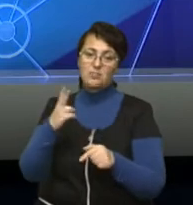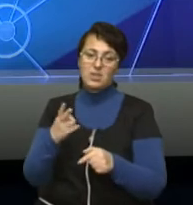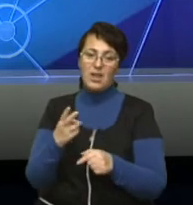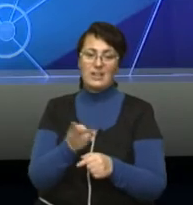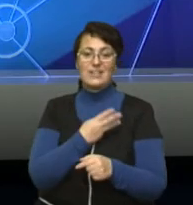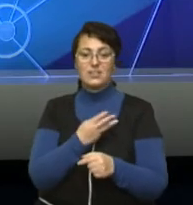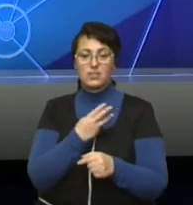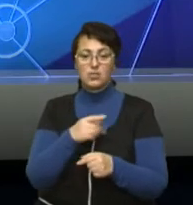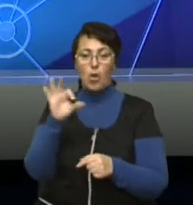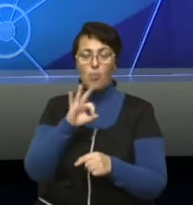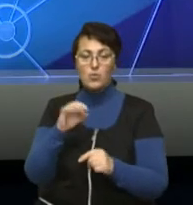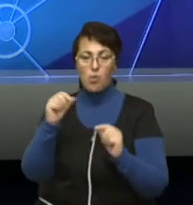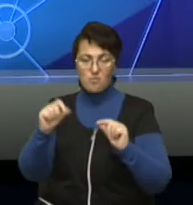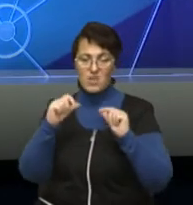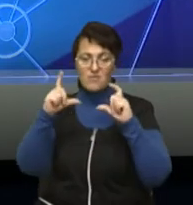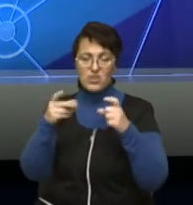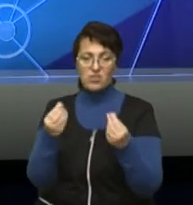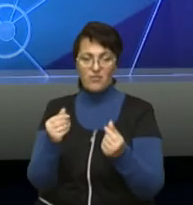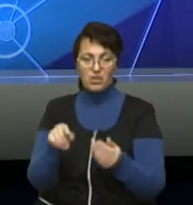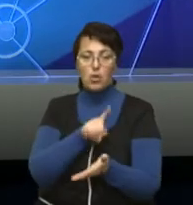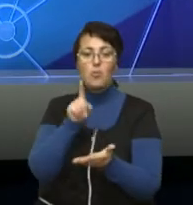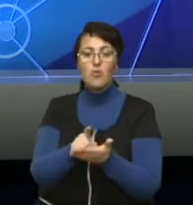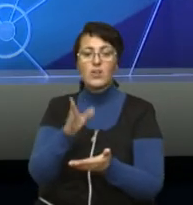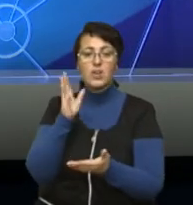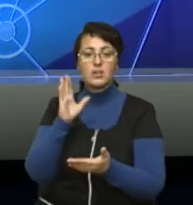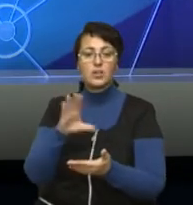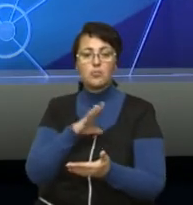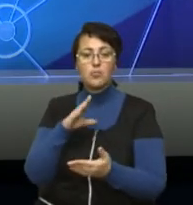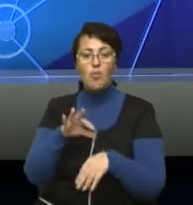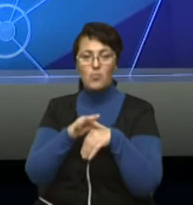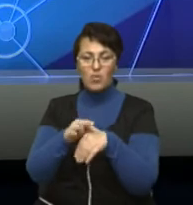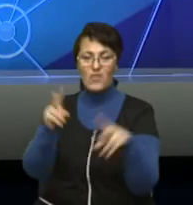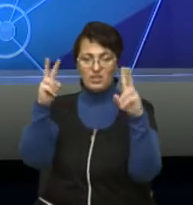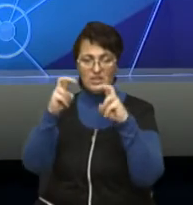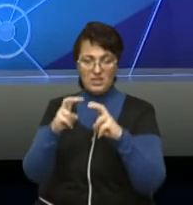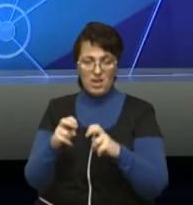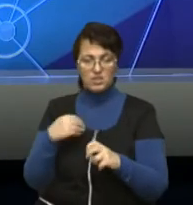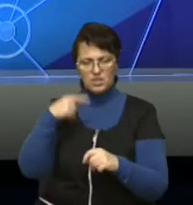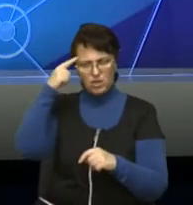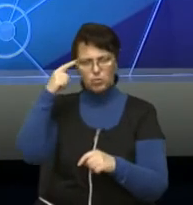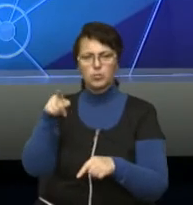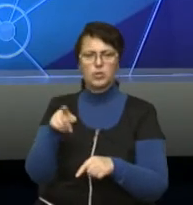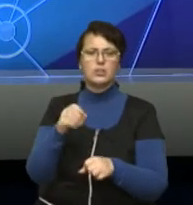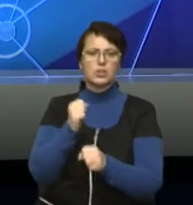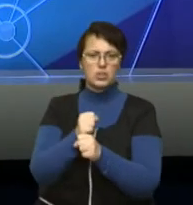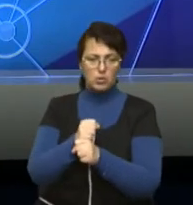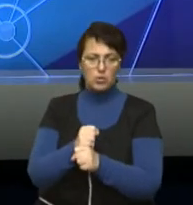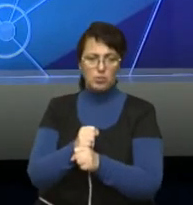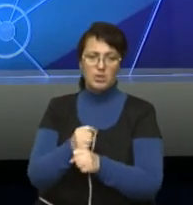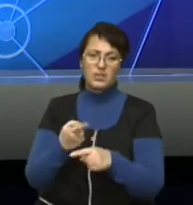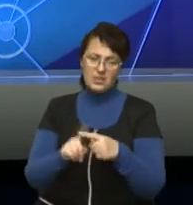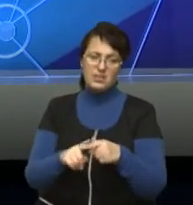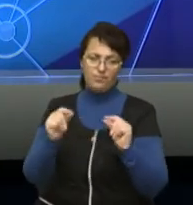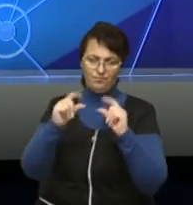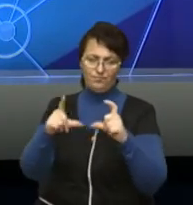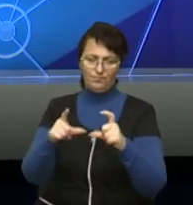підвищення вартості, мав бути проведений аналіз. Я думаю, що він був проведений, і, напевно, що це все-таки таке ініціатива була обґрунтована.